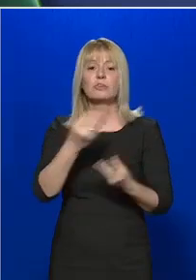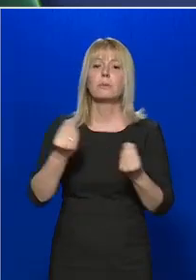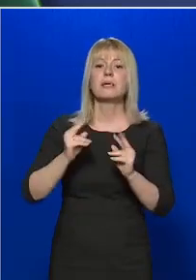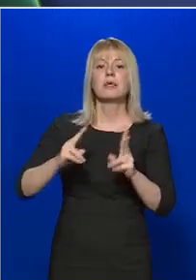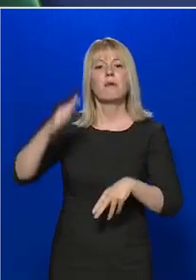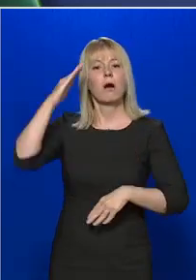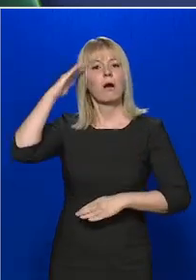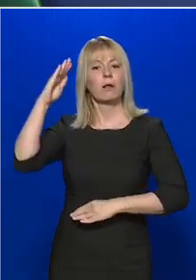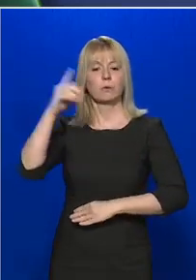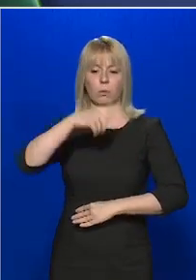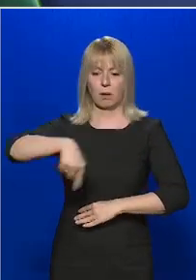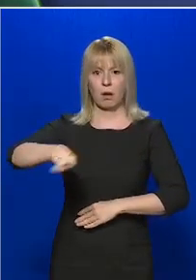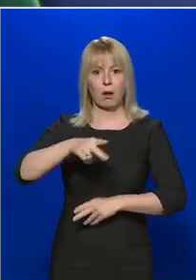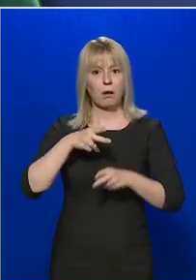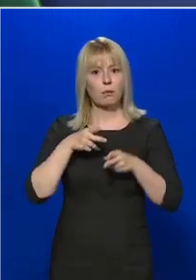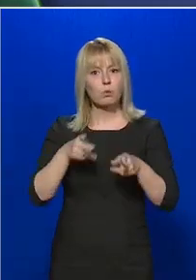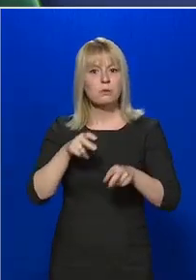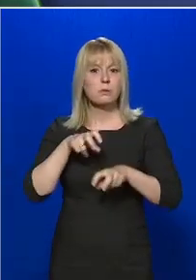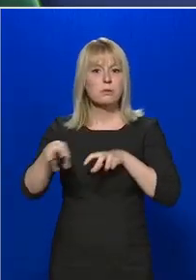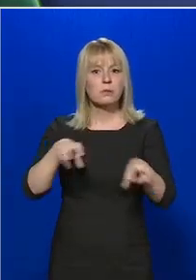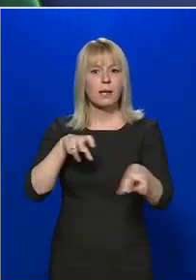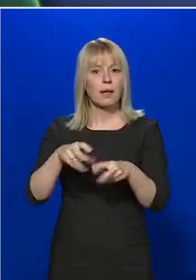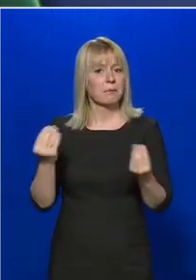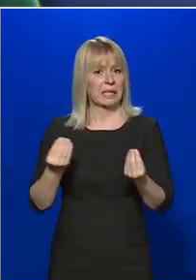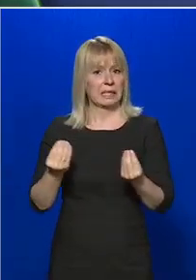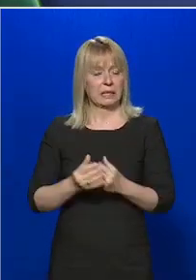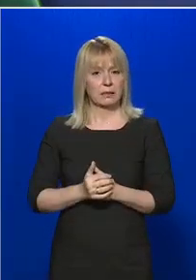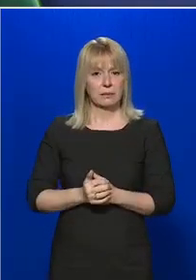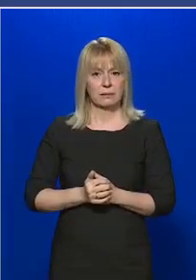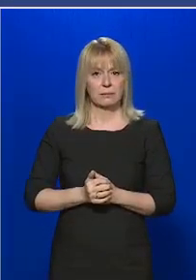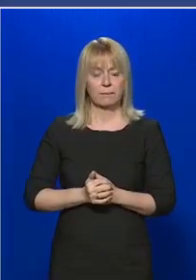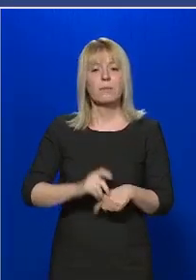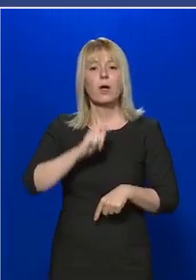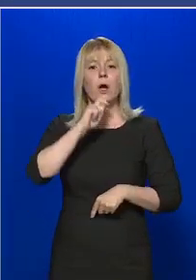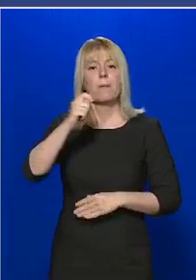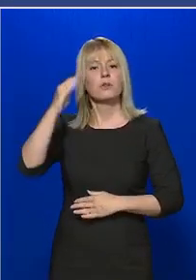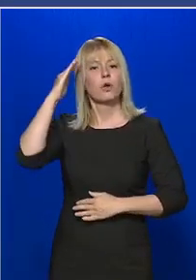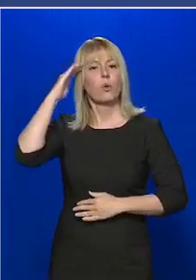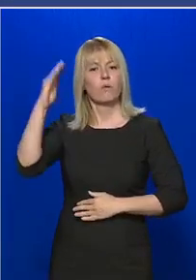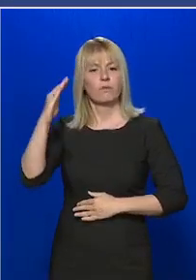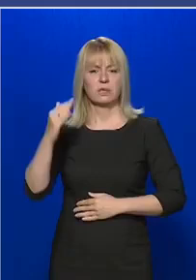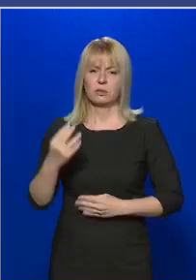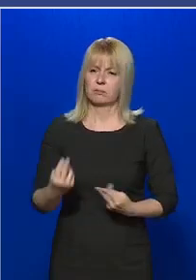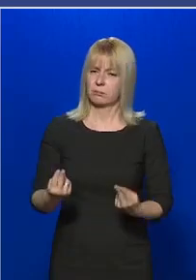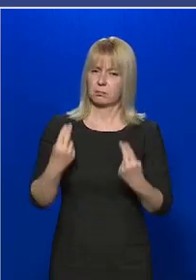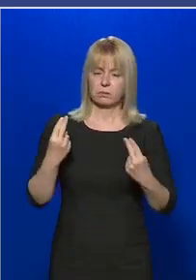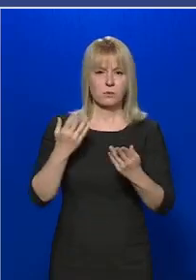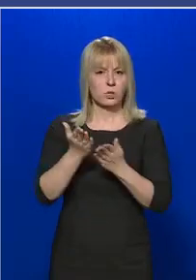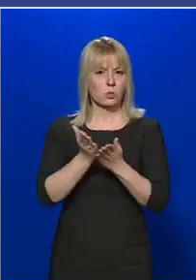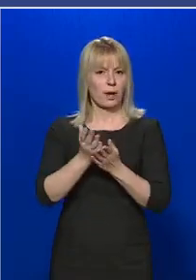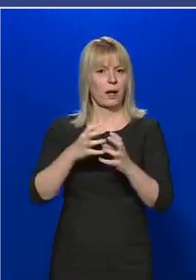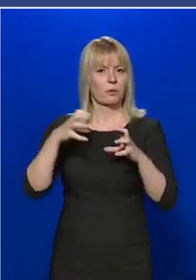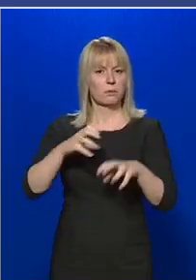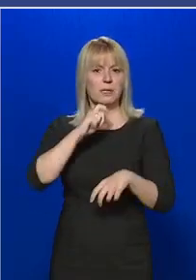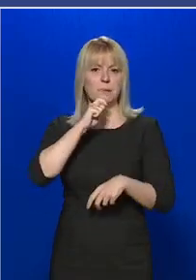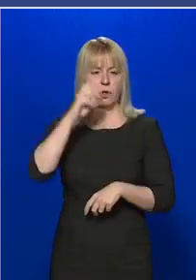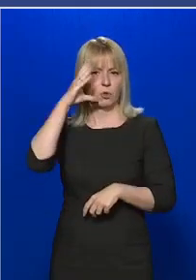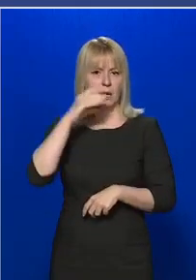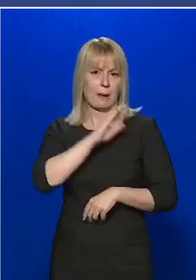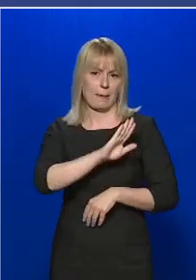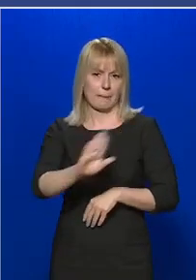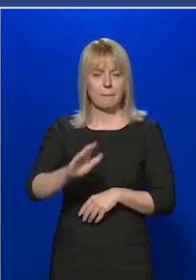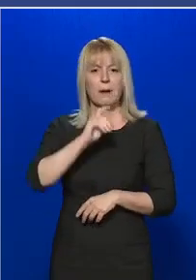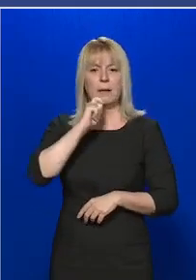katonák az utcákon. A Magyar Honvédség jelentős szolgálatot tesz a magyar embereknek és a magyar